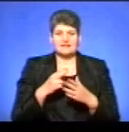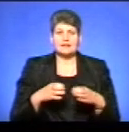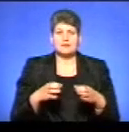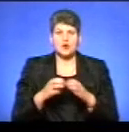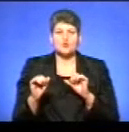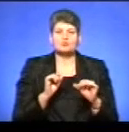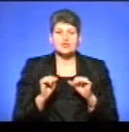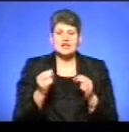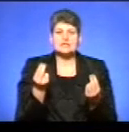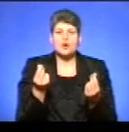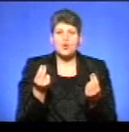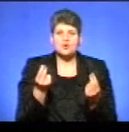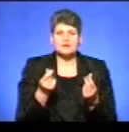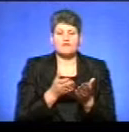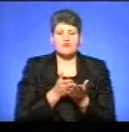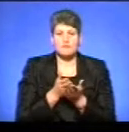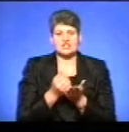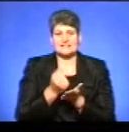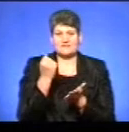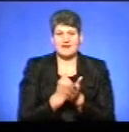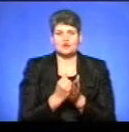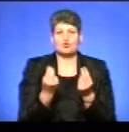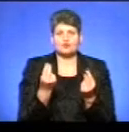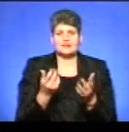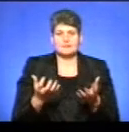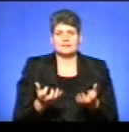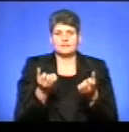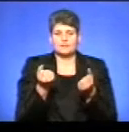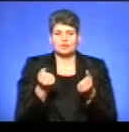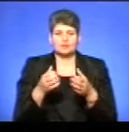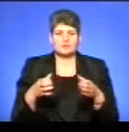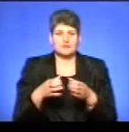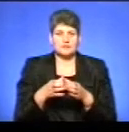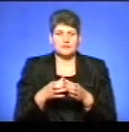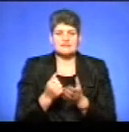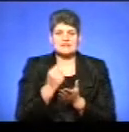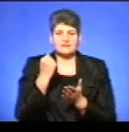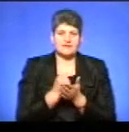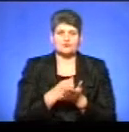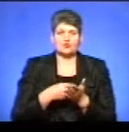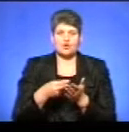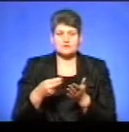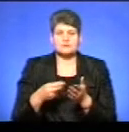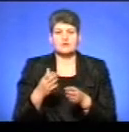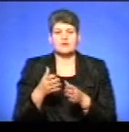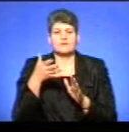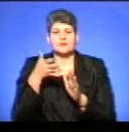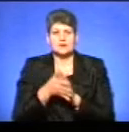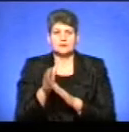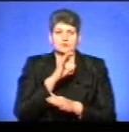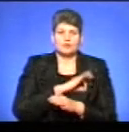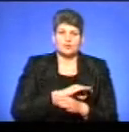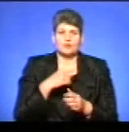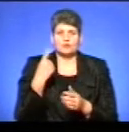розпораджається коштами у межах затвердженого кошторису на отримання департаменту, Затверджує розпис доходів, видатки обласного